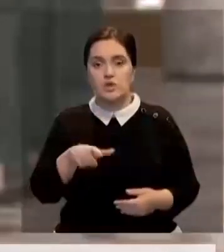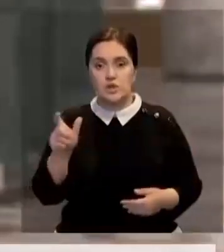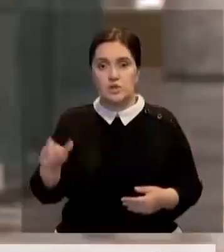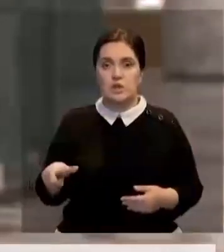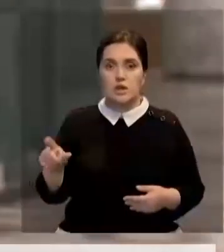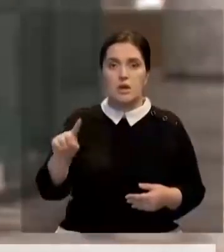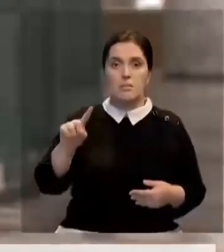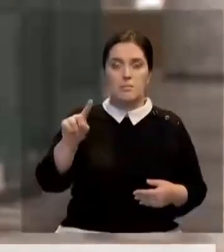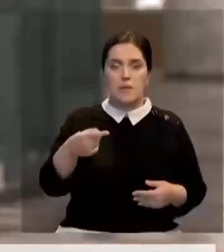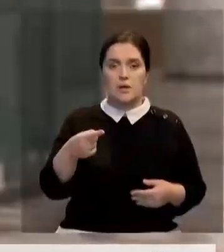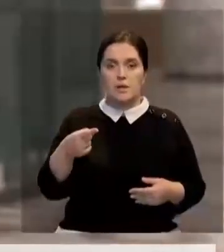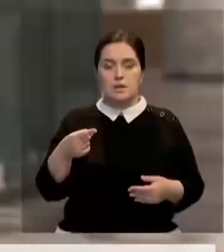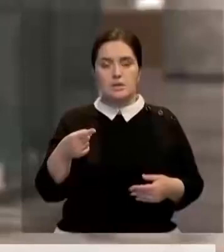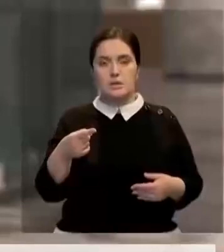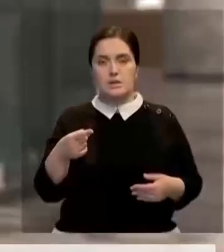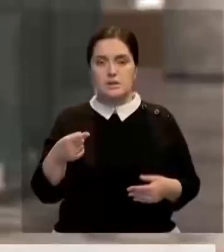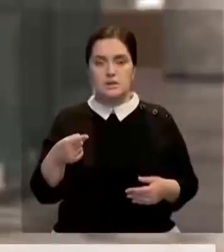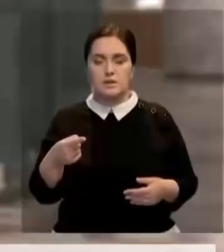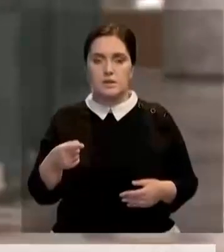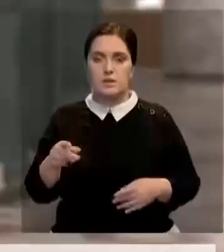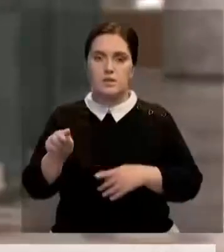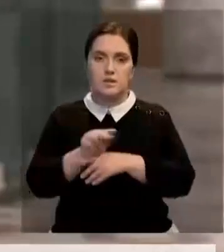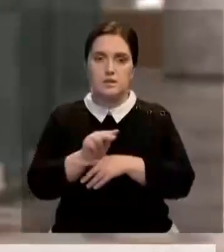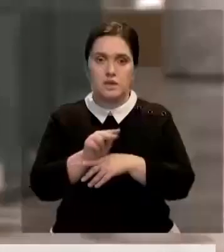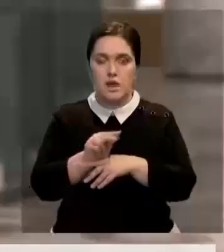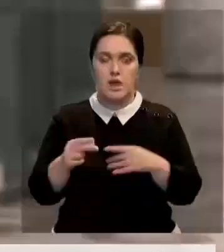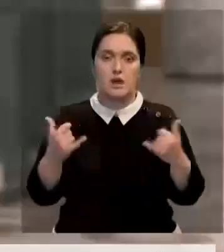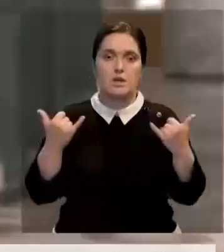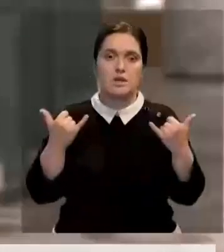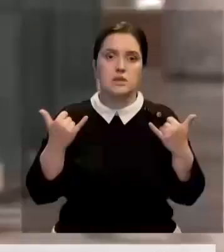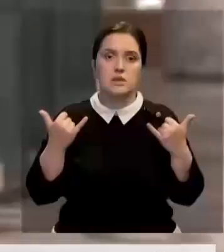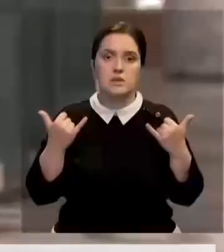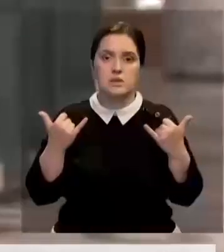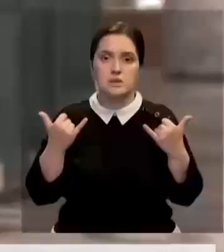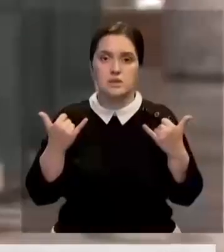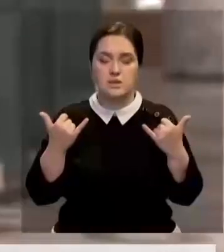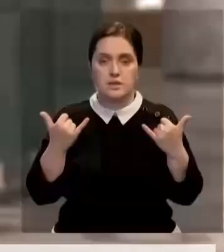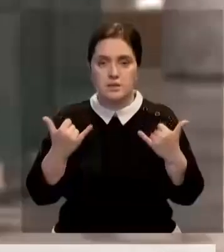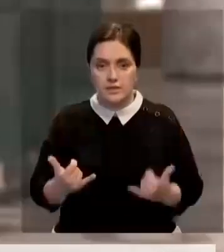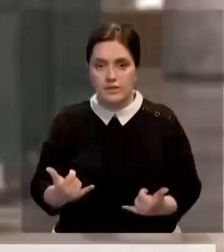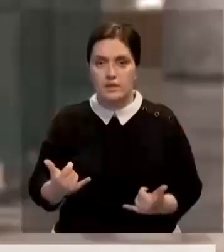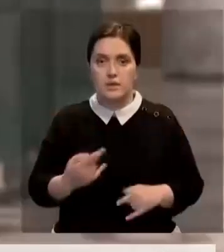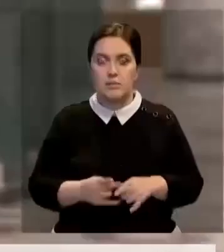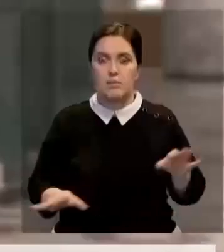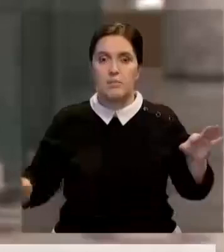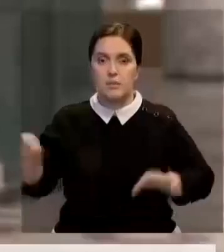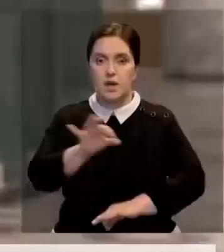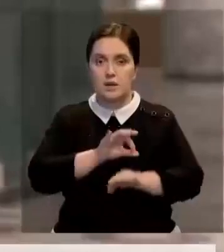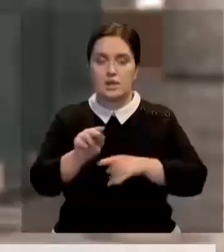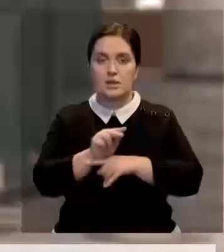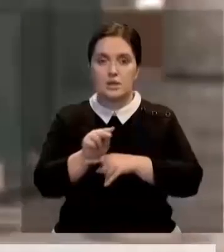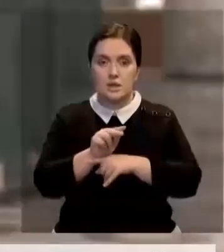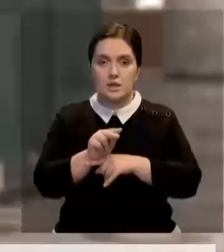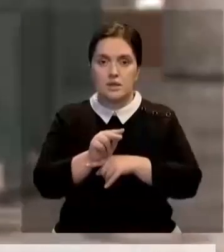которые потребовали корректировки в этой части проекта. Поэтому на сегодня откорректированный проект корректировки